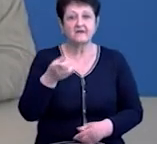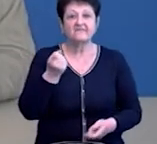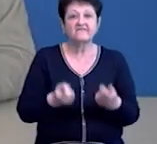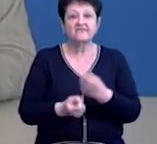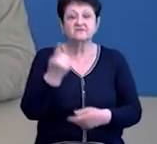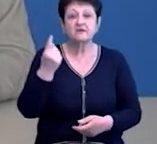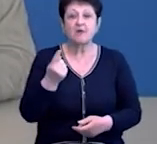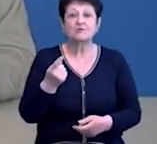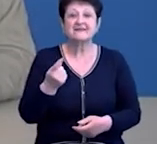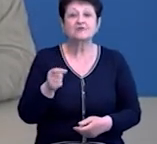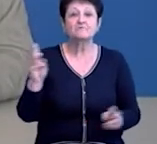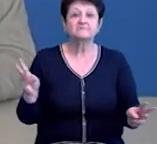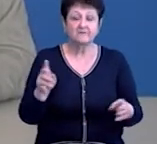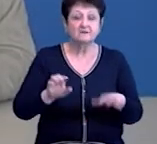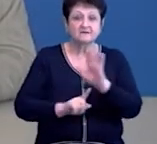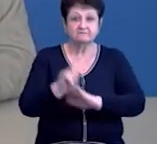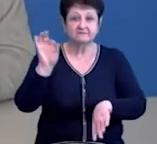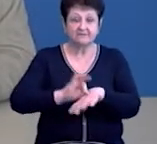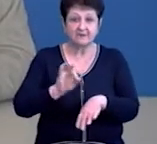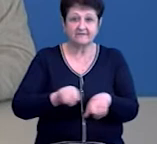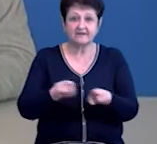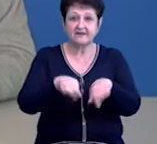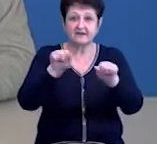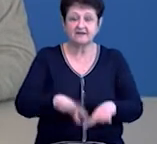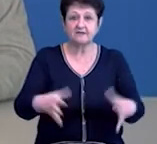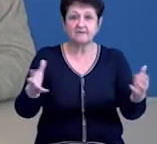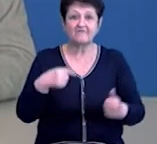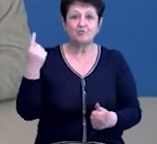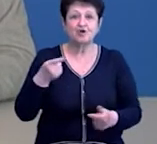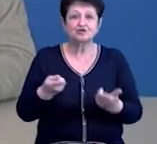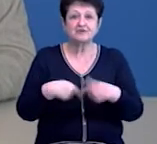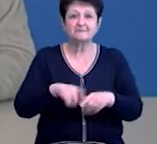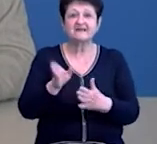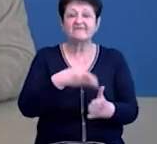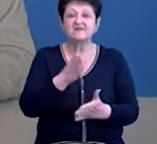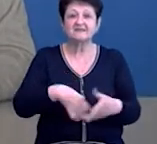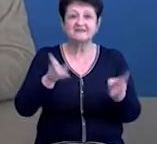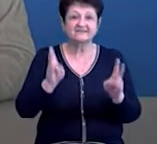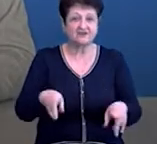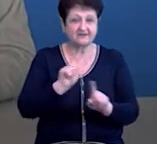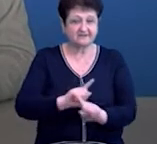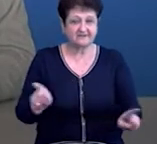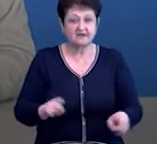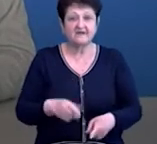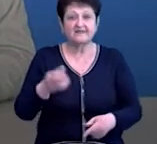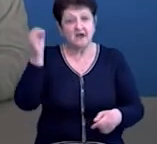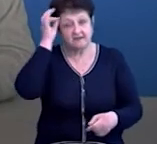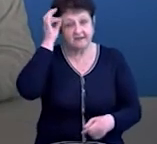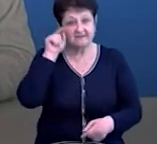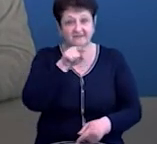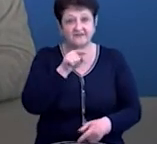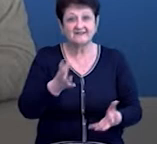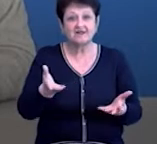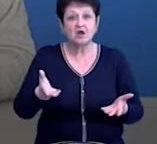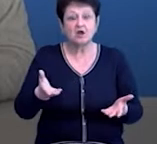спалого коронавірусу. Таке рішення прийняли на засіданні обласного штабу з ліквідації надзвичайної ситуації. Нагадаємо, звідти